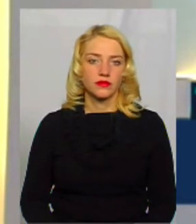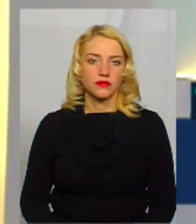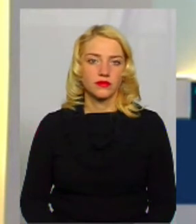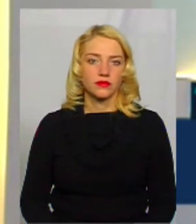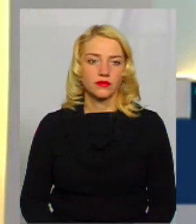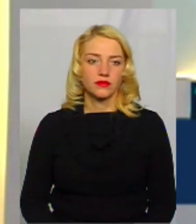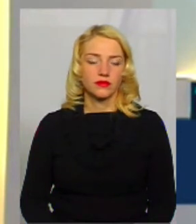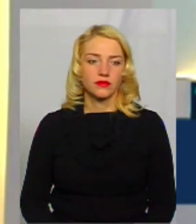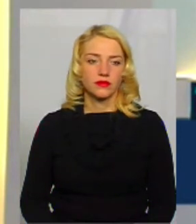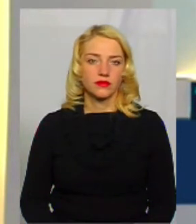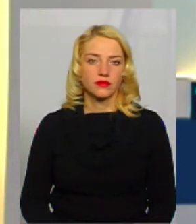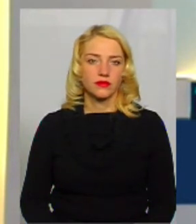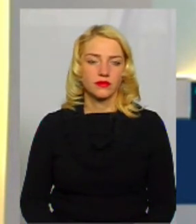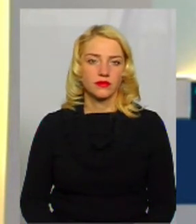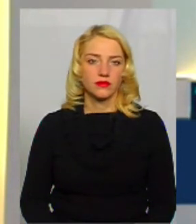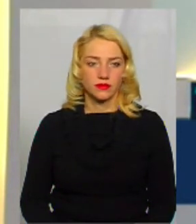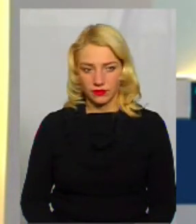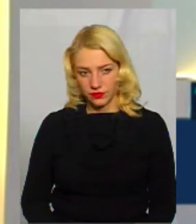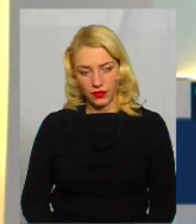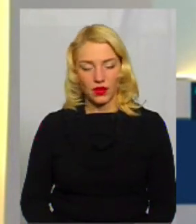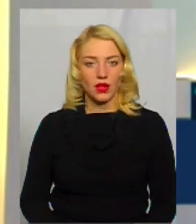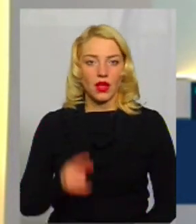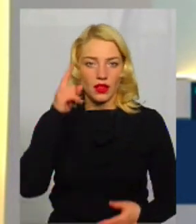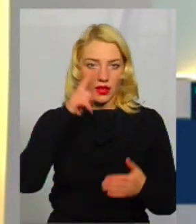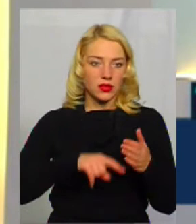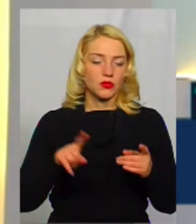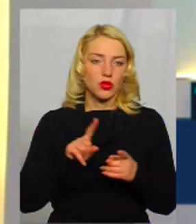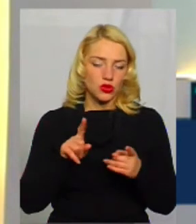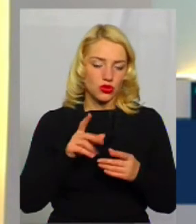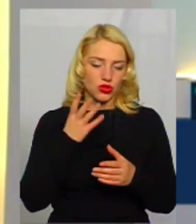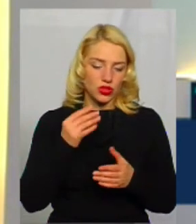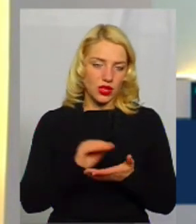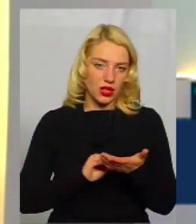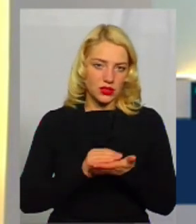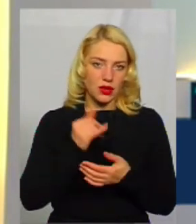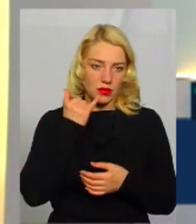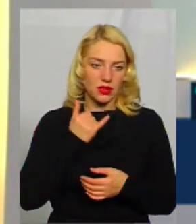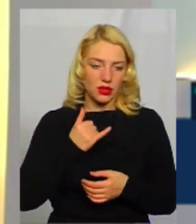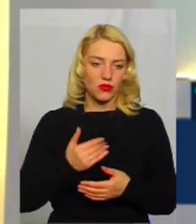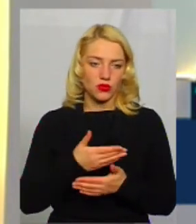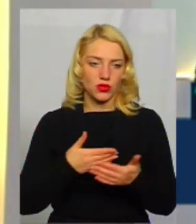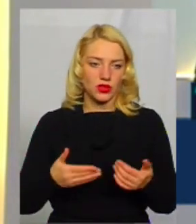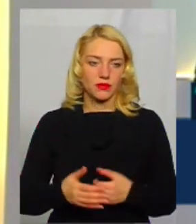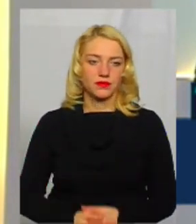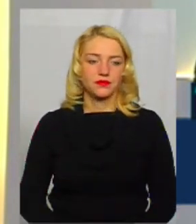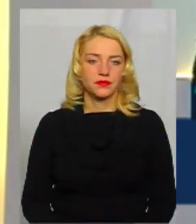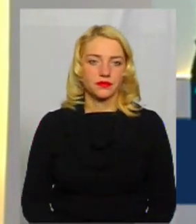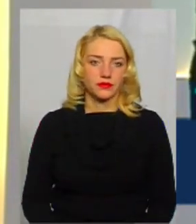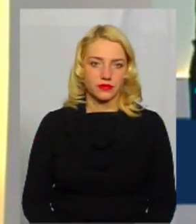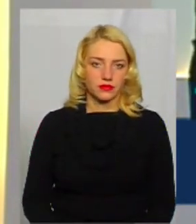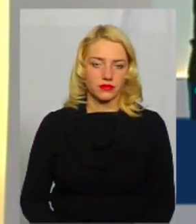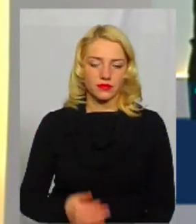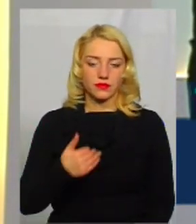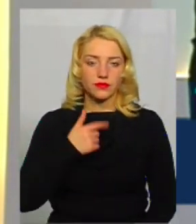Алло. Алло. Надіюсь, дозвонювач ще раз нам перетелефонує. І хотів ось якраз вас